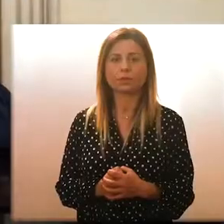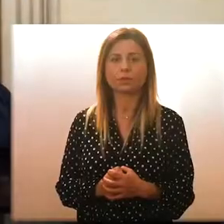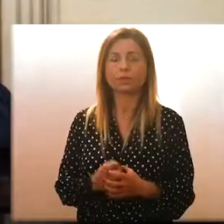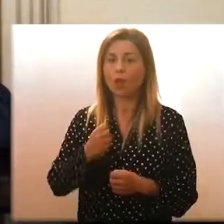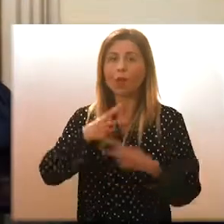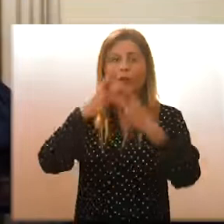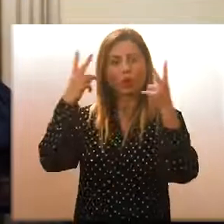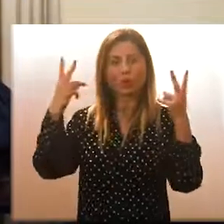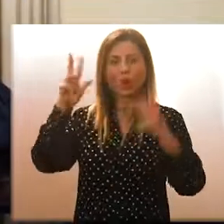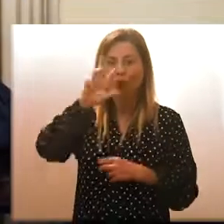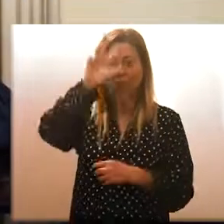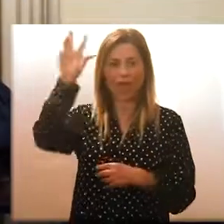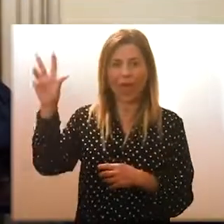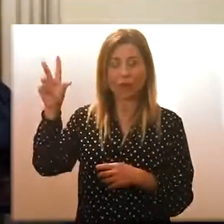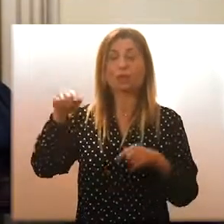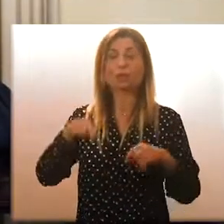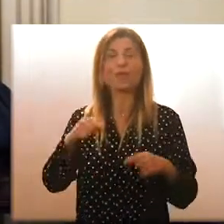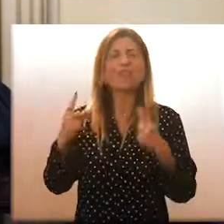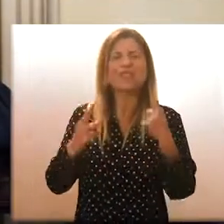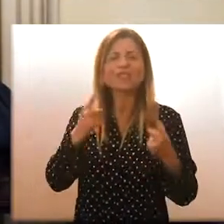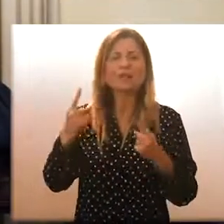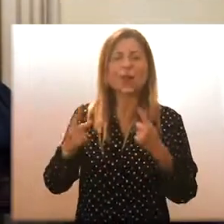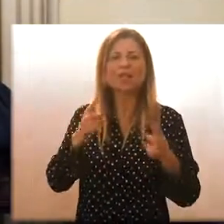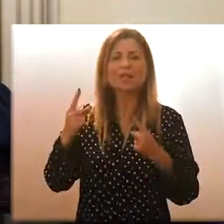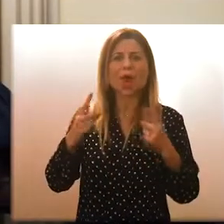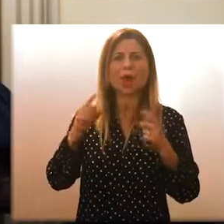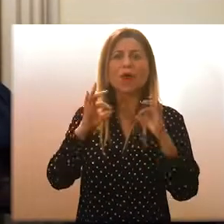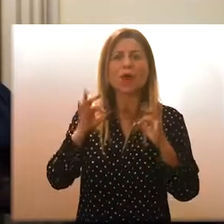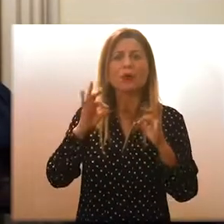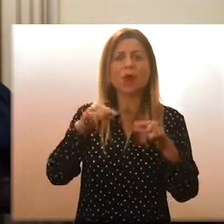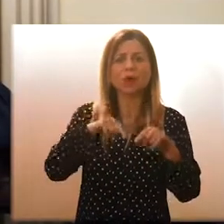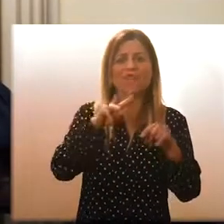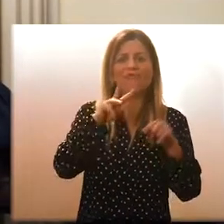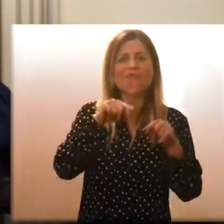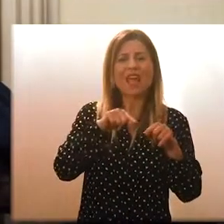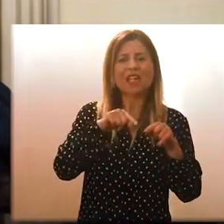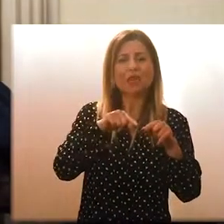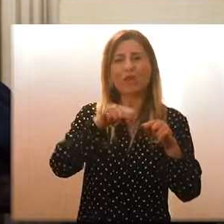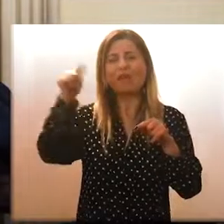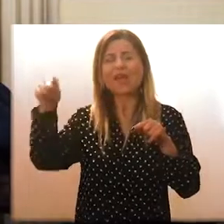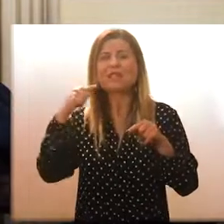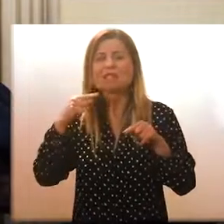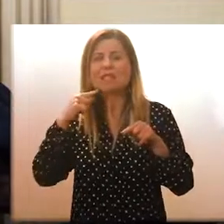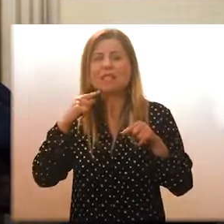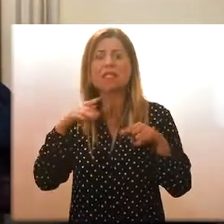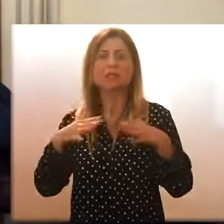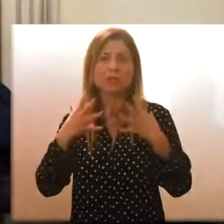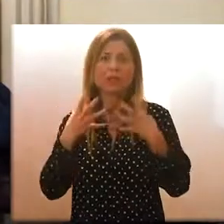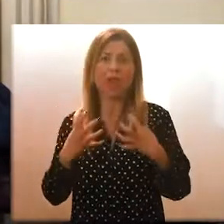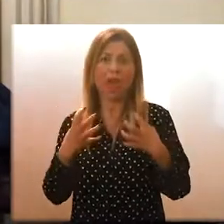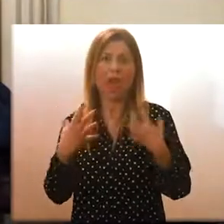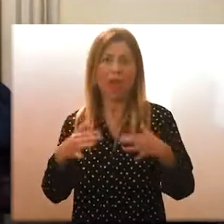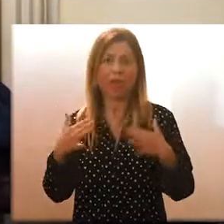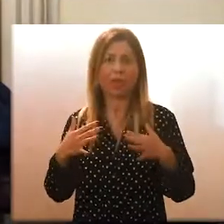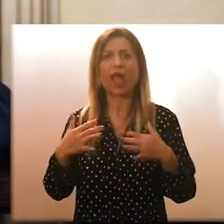Buongiorno Reggio, la situazione degli attraversamenti fra Villa San Giovanni è molto seria. A tal proposito consentitemi